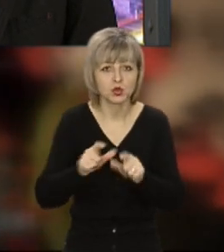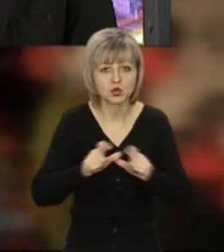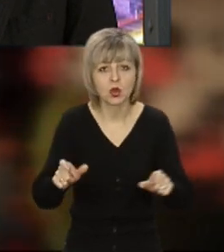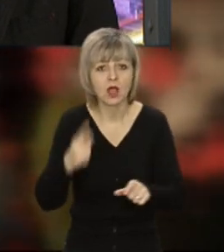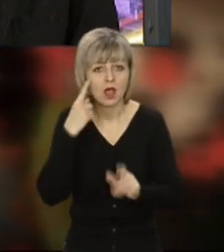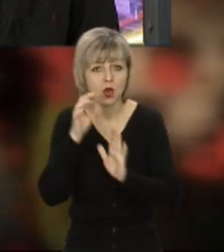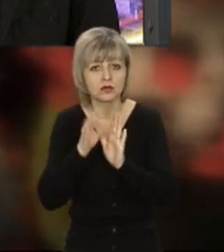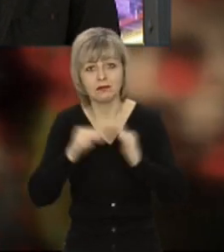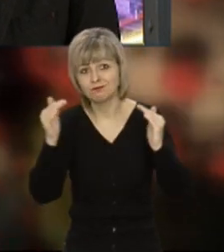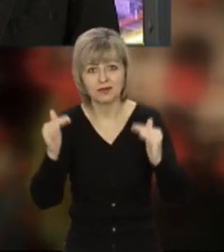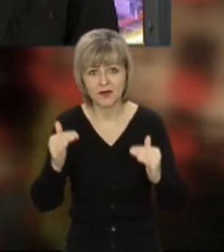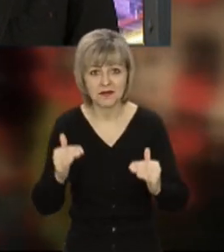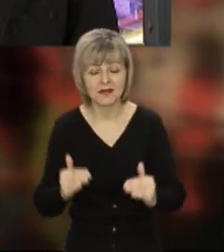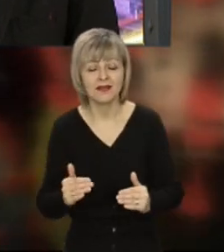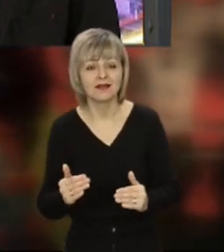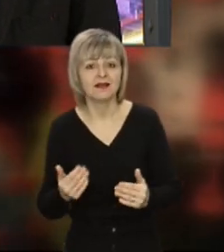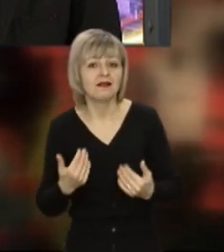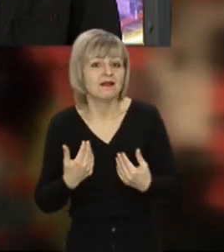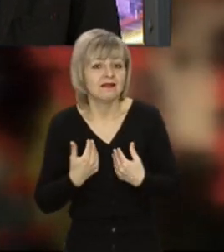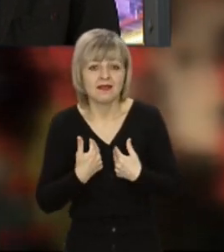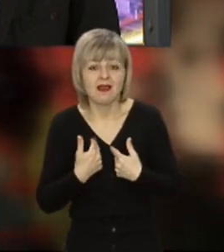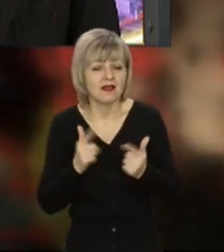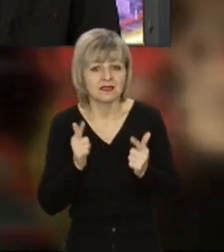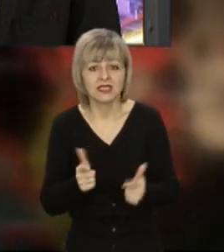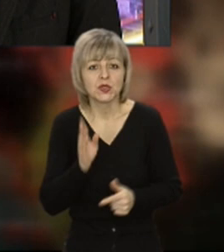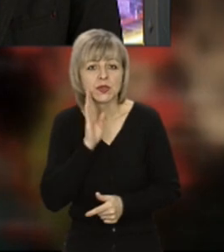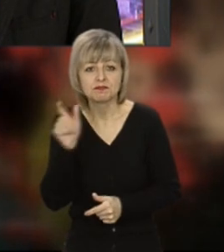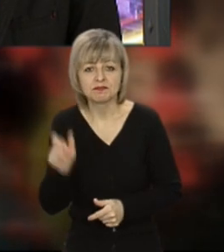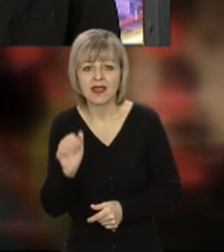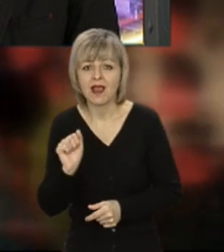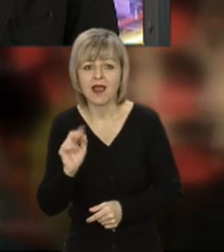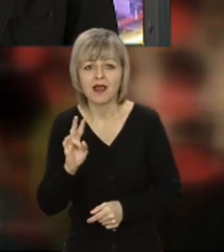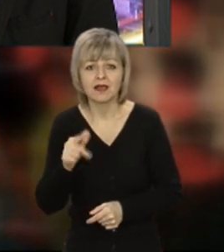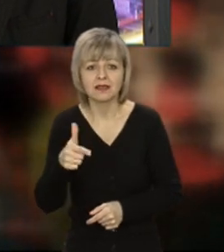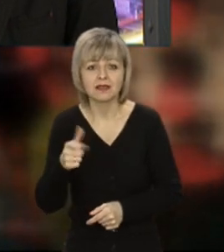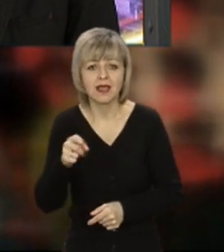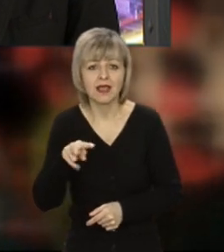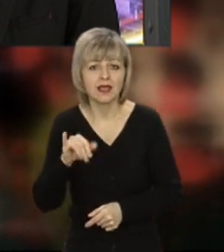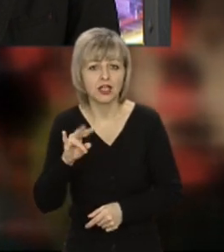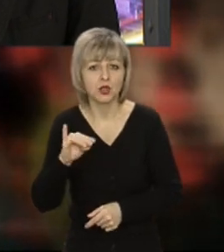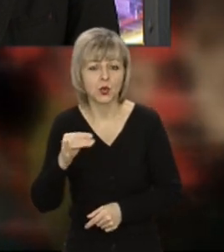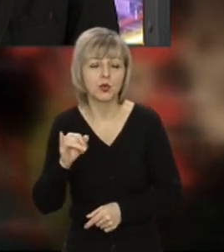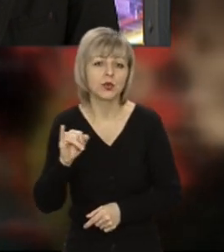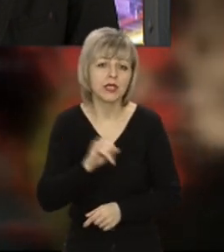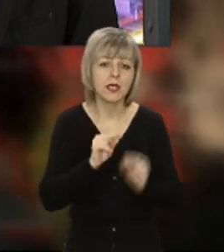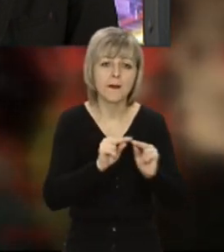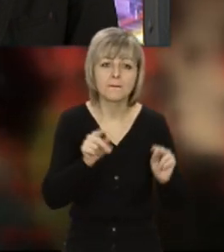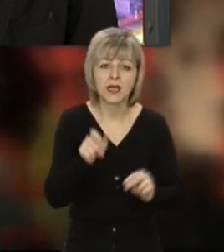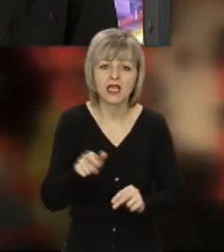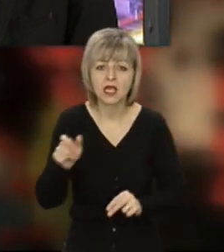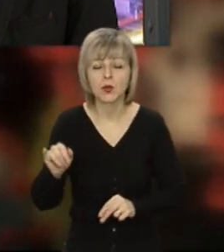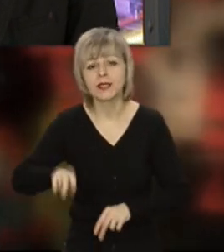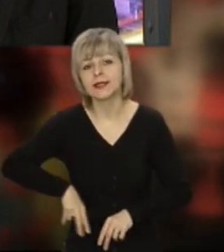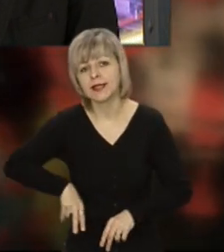то оцінки набагато нижчі. Тому я згідно із пані-англіною, що і педагоги, і директори шкіл